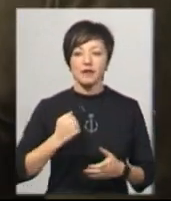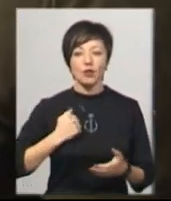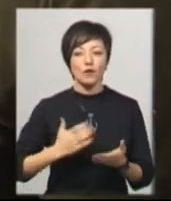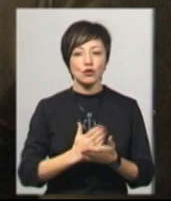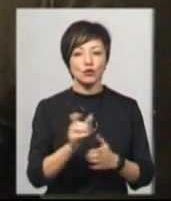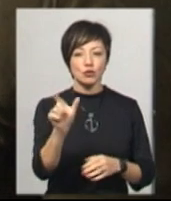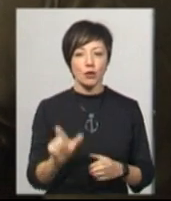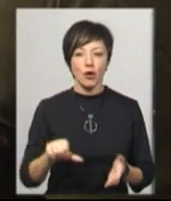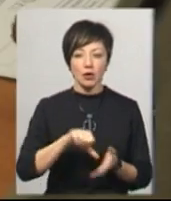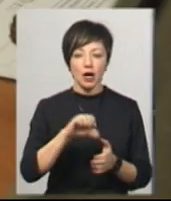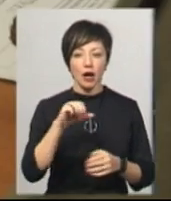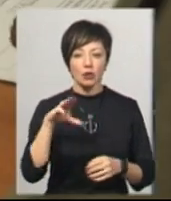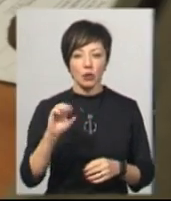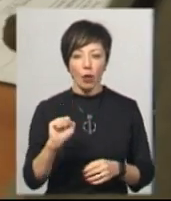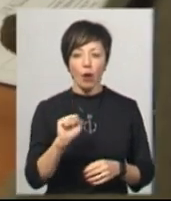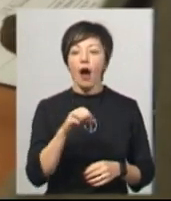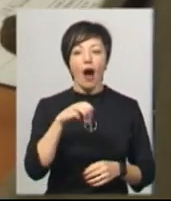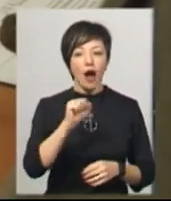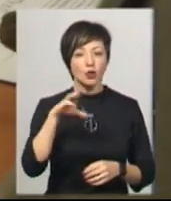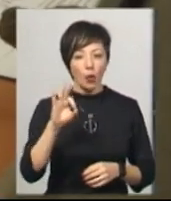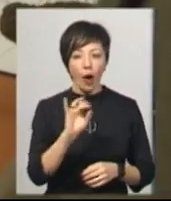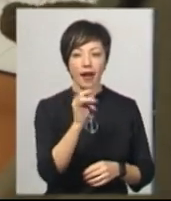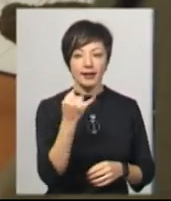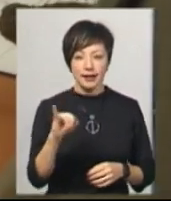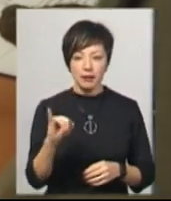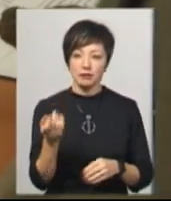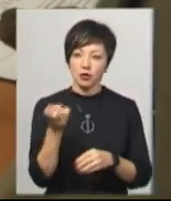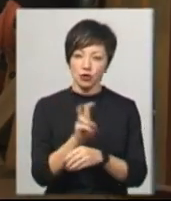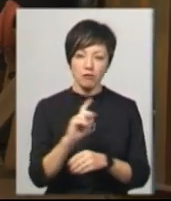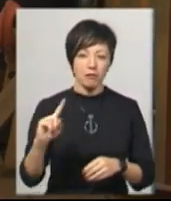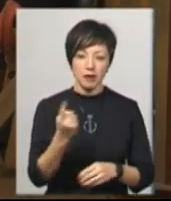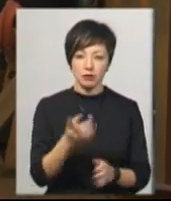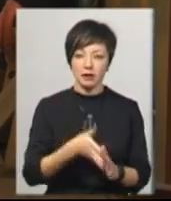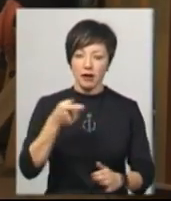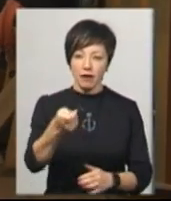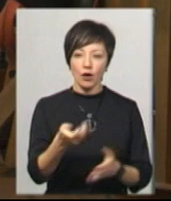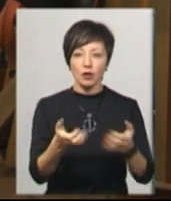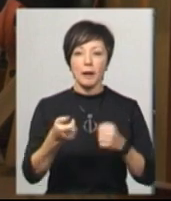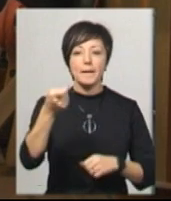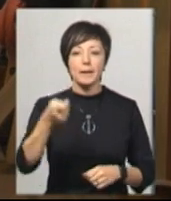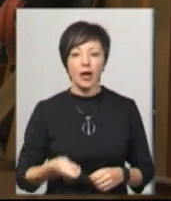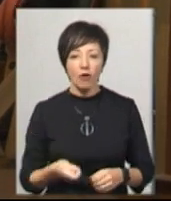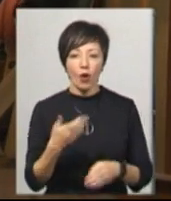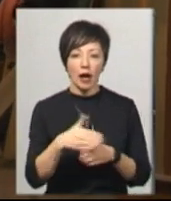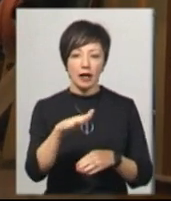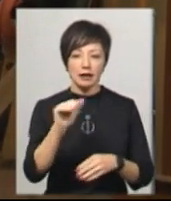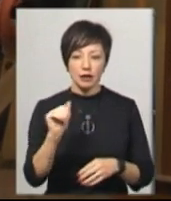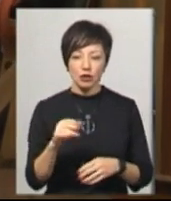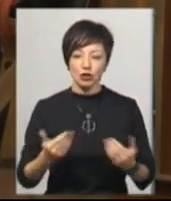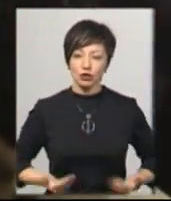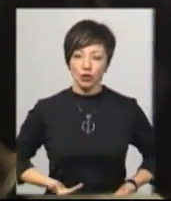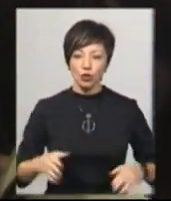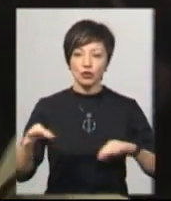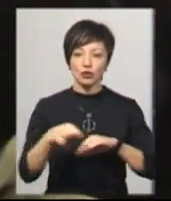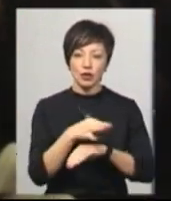Військовослужбовець, учасник АТО Андрій, одним із перших прийшов подавати заяву на отримання пільгового кредиту на житло. Каже, наразі він з